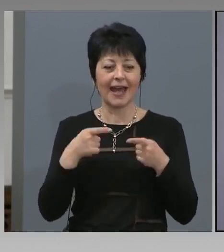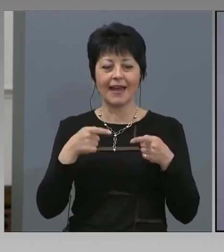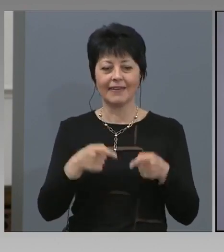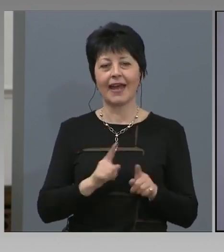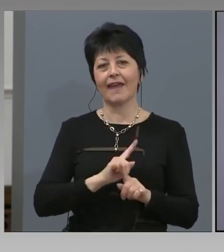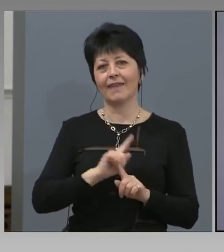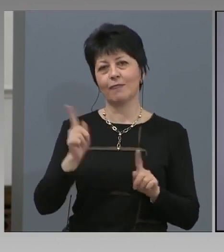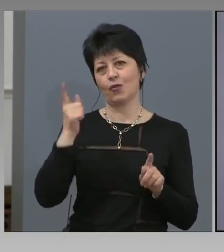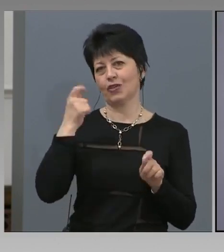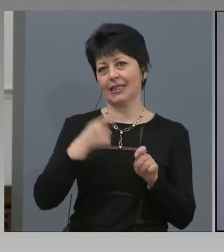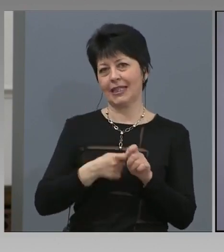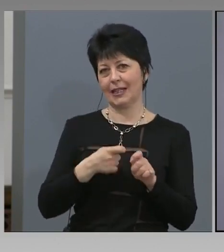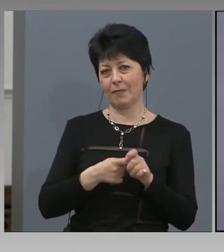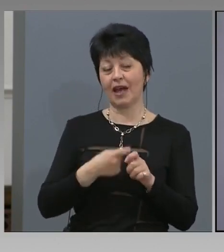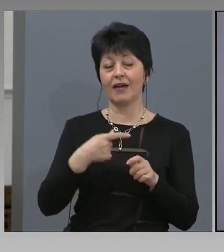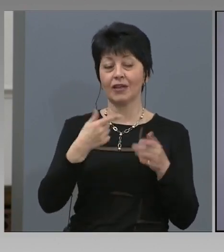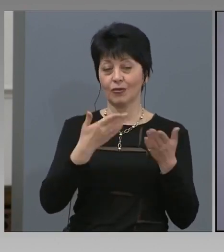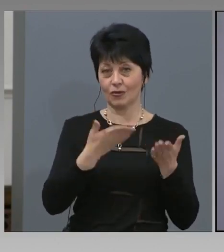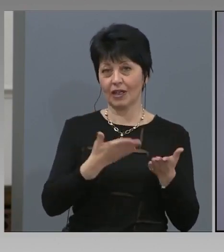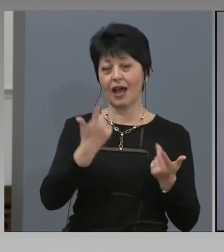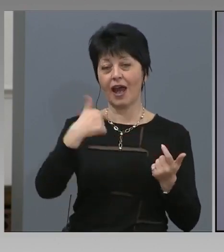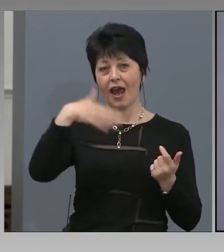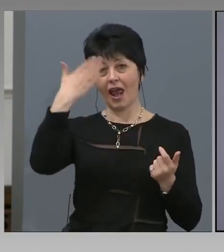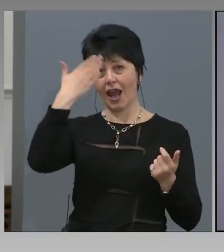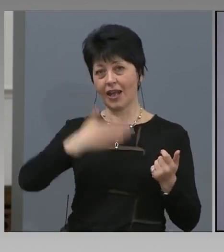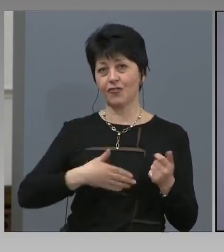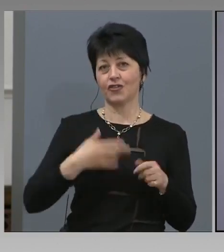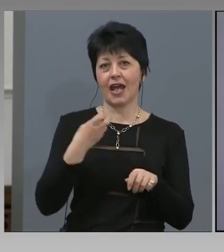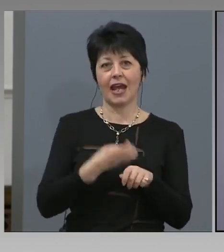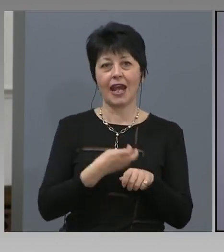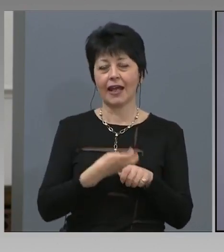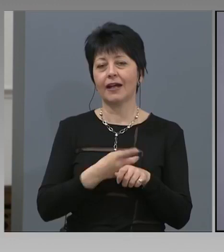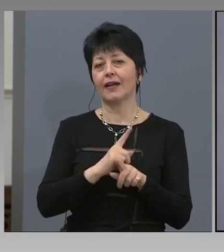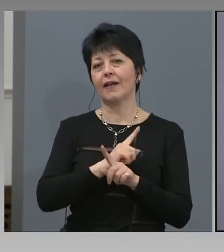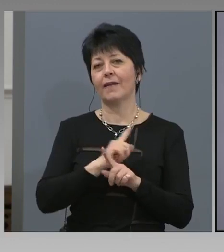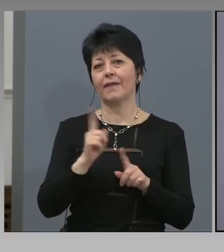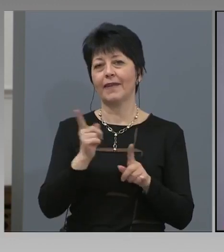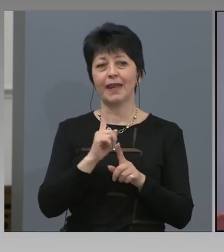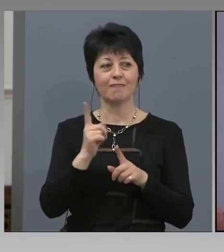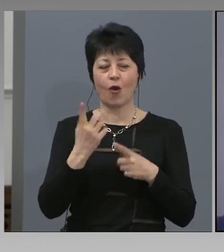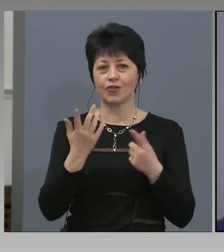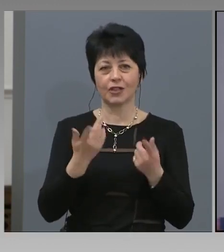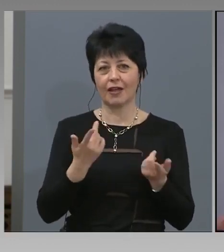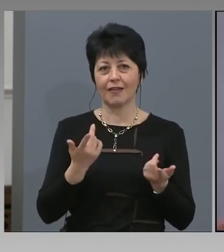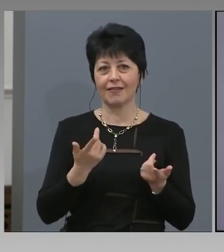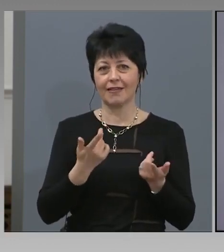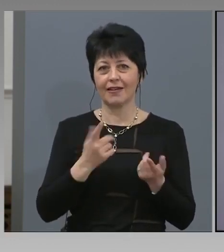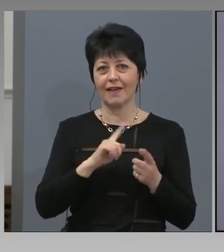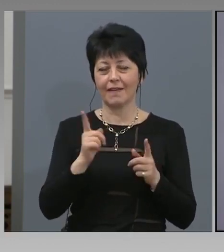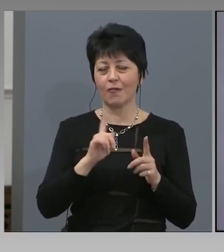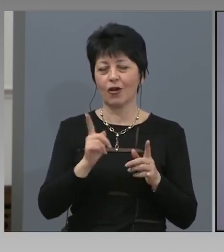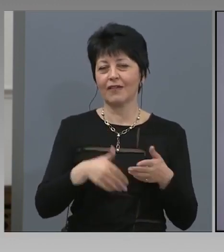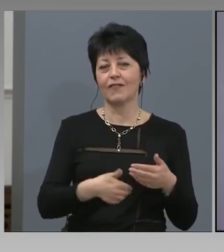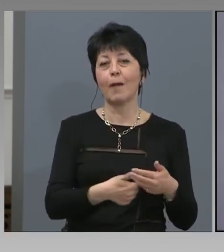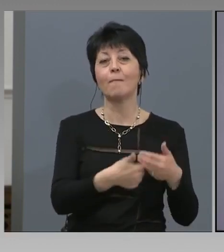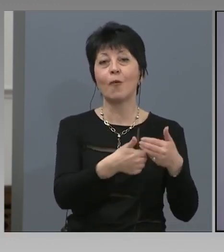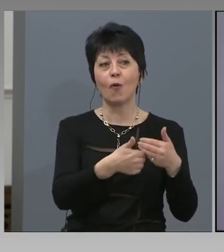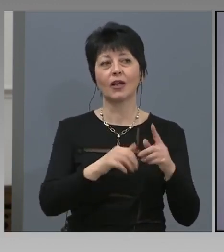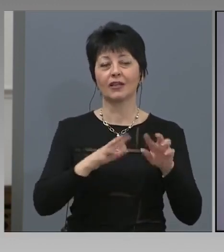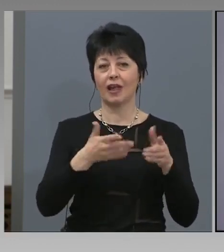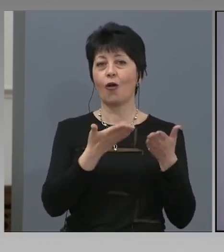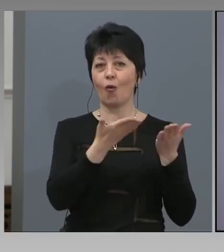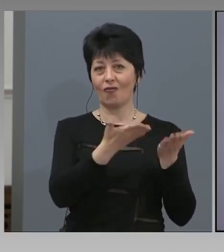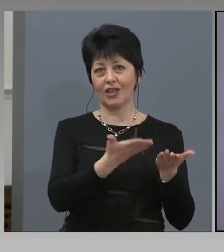не може да се осъществи, т.е. личния лекар, нищо не може да ви помогна, ако сте в чужбина. Българските власти, националния щап, нищо не може да ви помогнат, ако сте в чужбина.